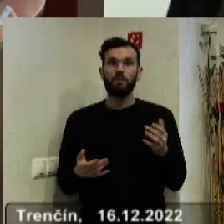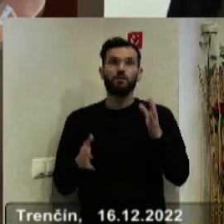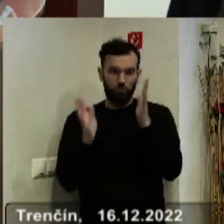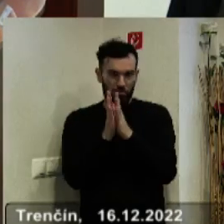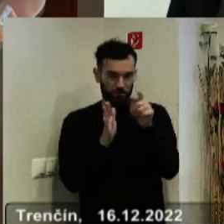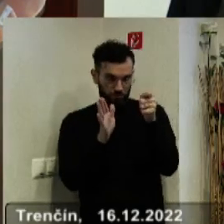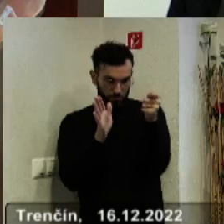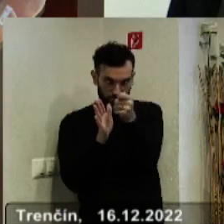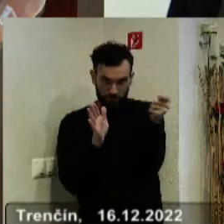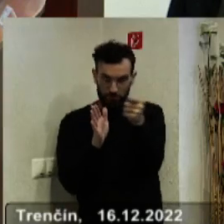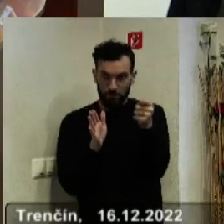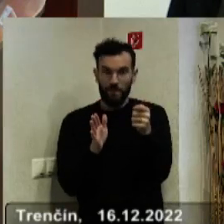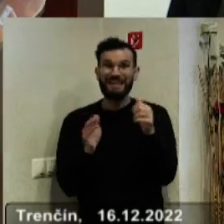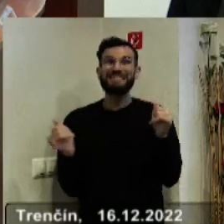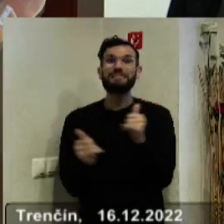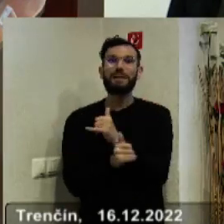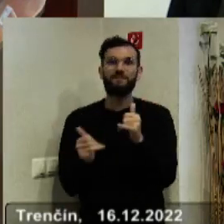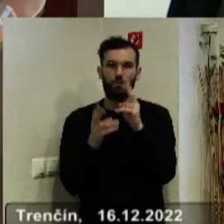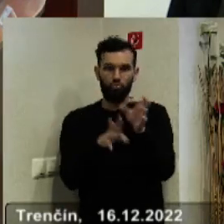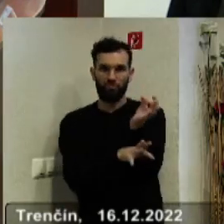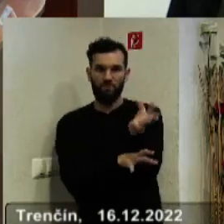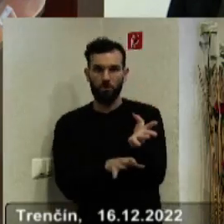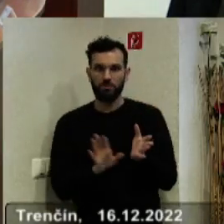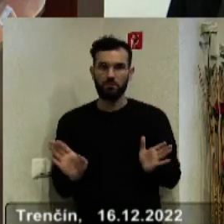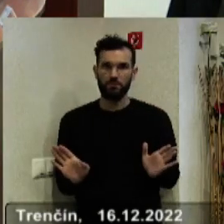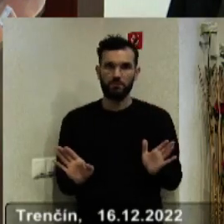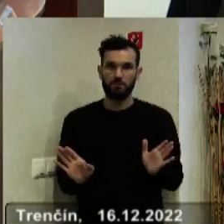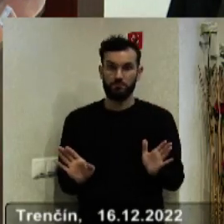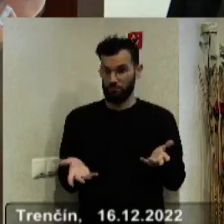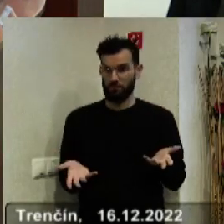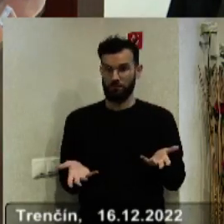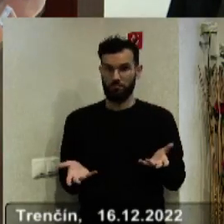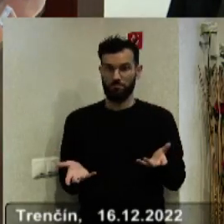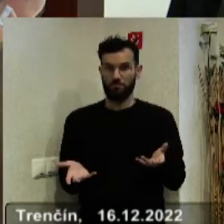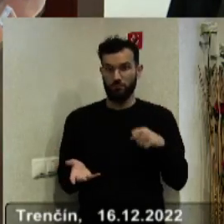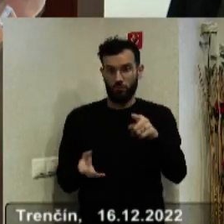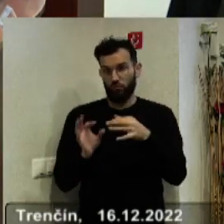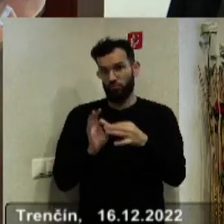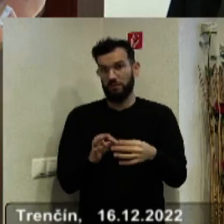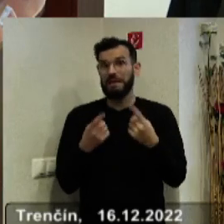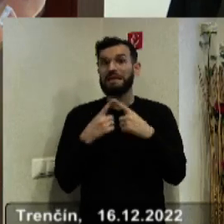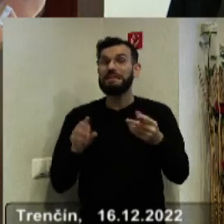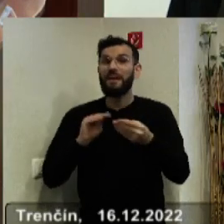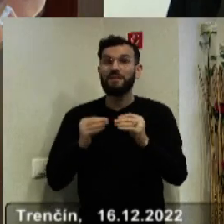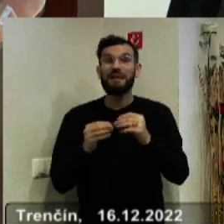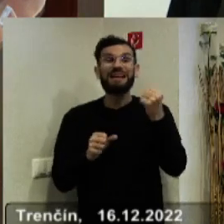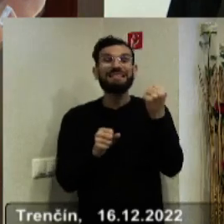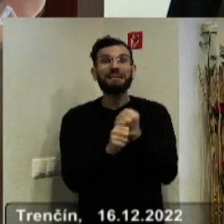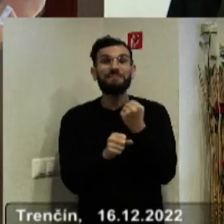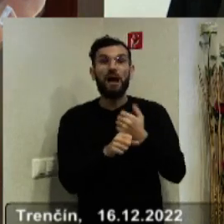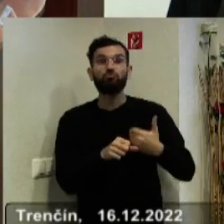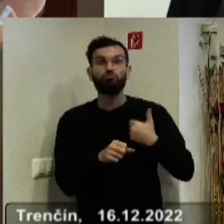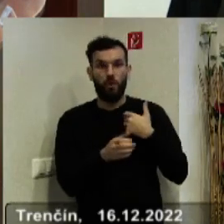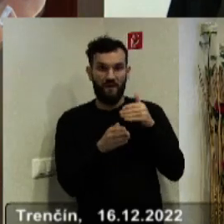vôbec nedá vymazať, tak nech to slovo spravodlivá pretruh. Napríklad tam sme sa dostali, iné zatiaľ neviem, gymnázia sú úplne